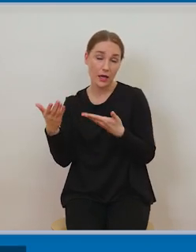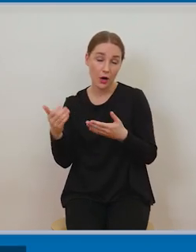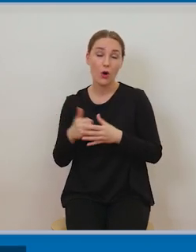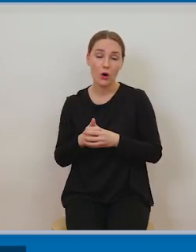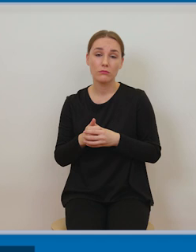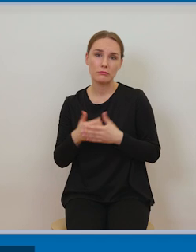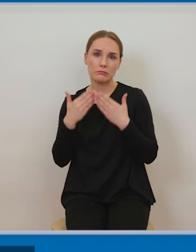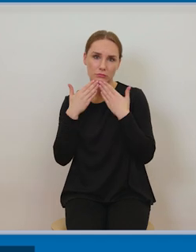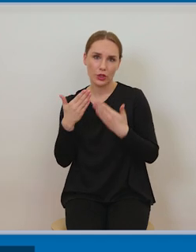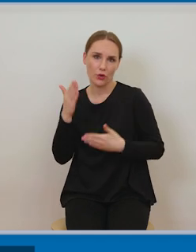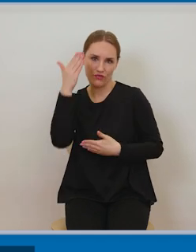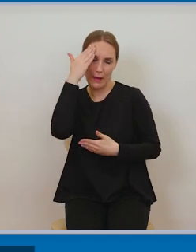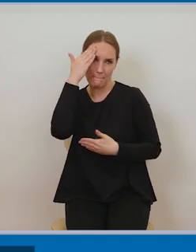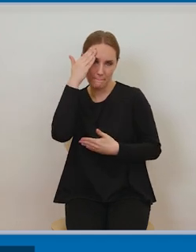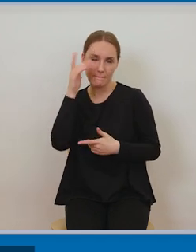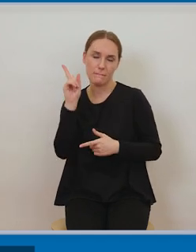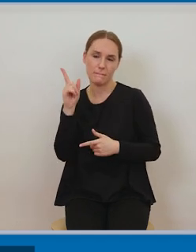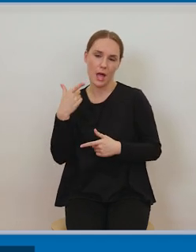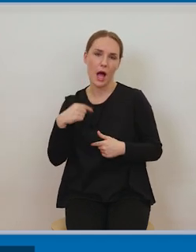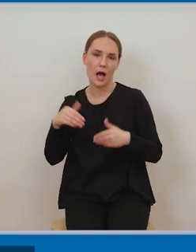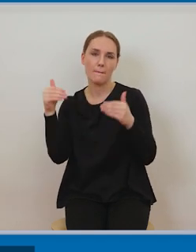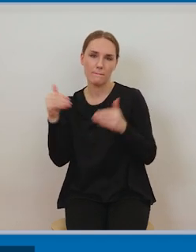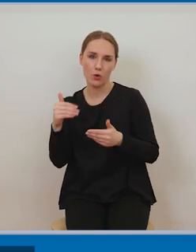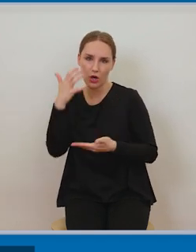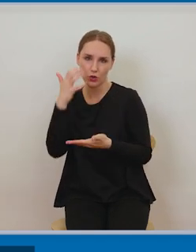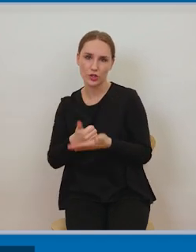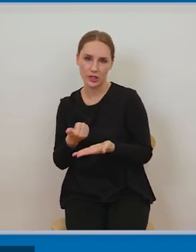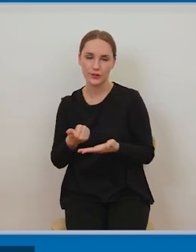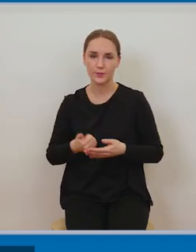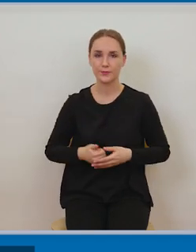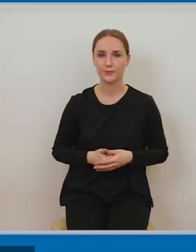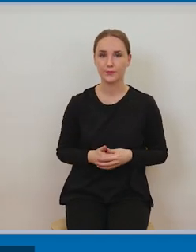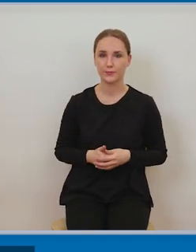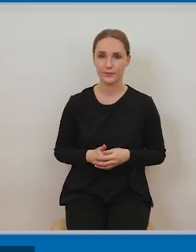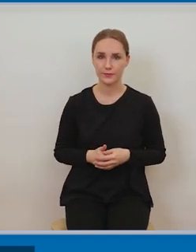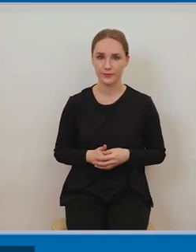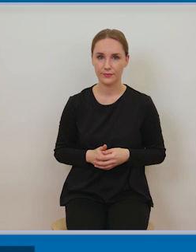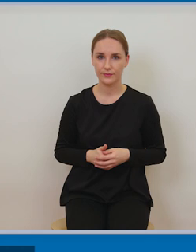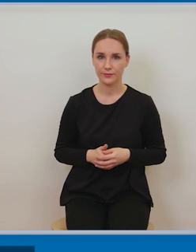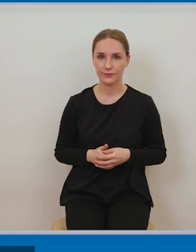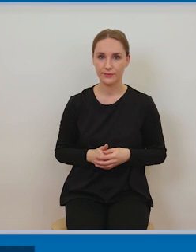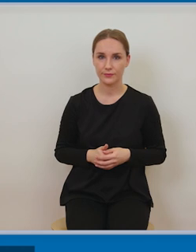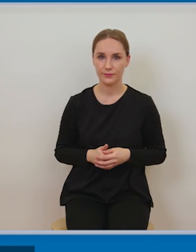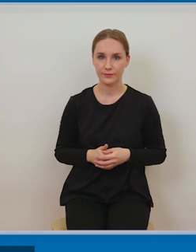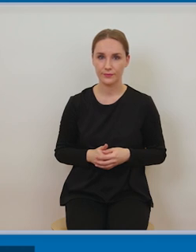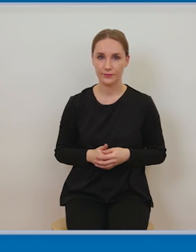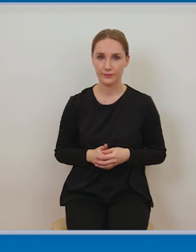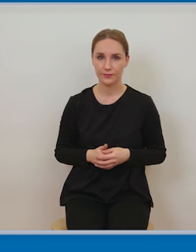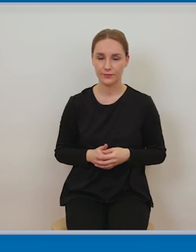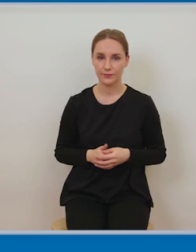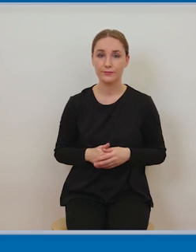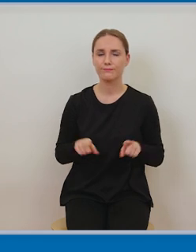może być takim sygnałem, że można z nich korzystać. I tutaj oczywiście będziemy zaraz o tym mówić,